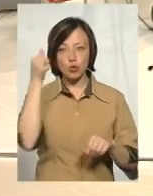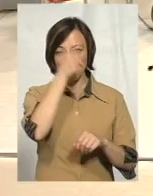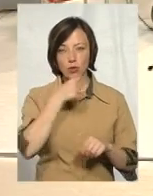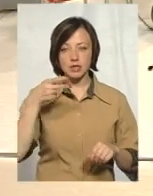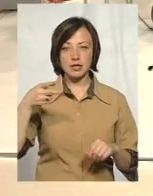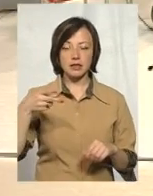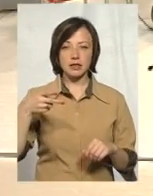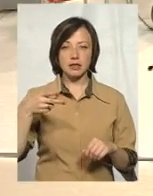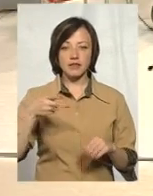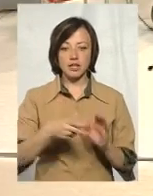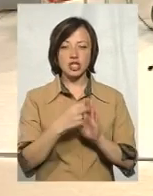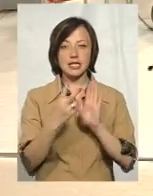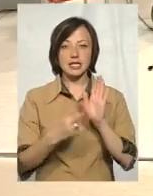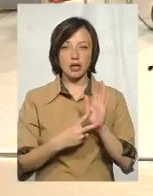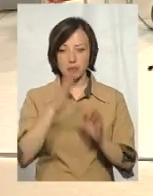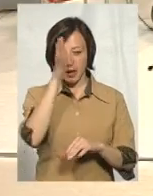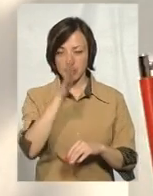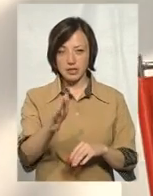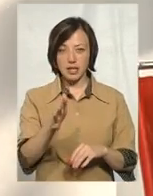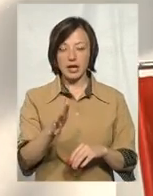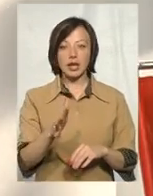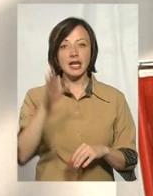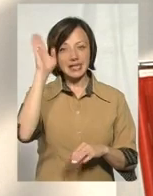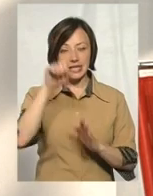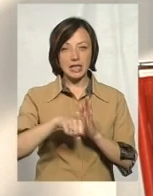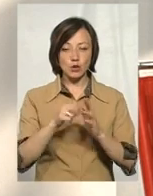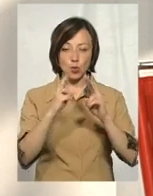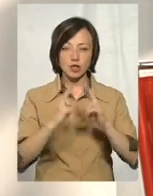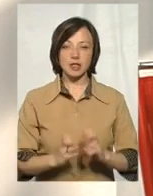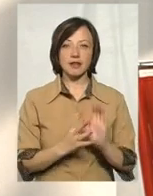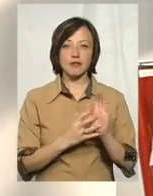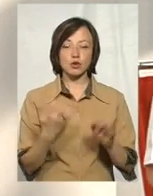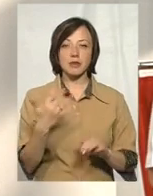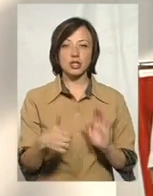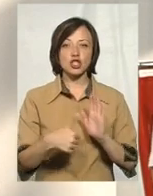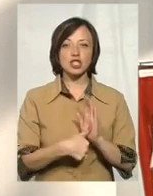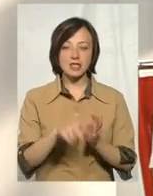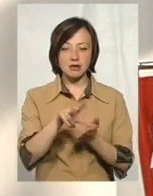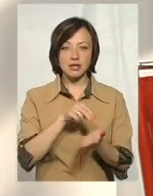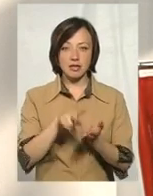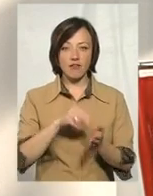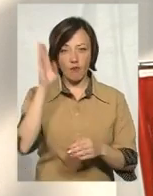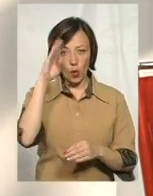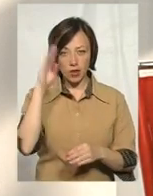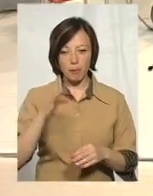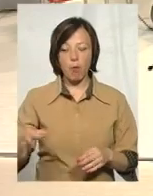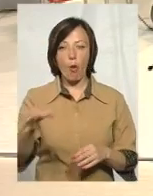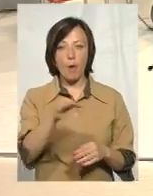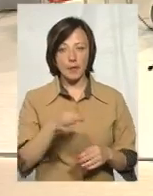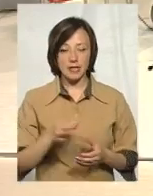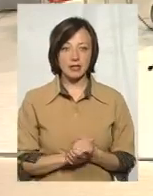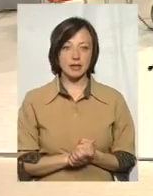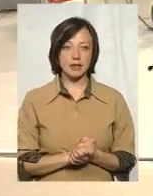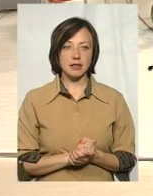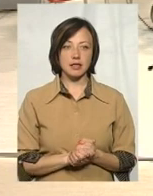2017-му, місяців, скриниць. У нас досліджено 956 зразків води з криниць по області. А